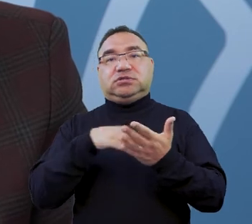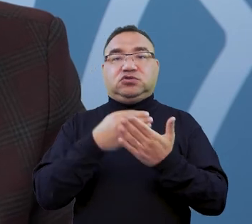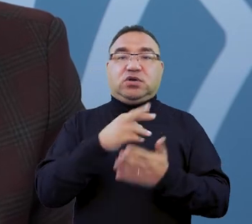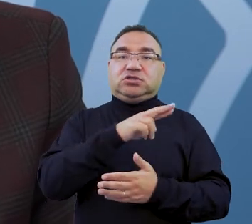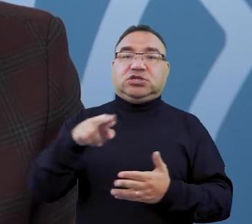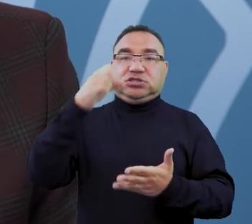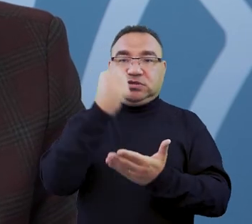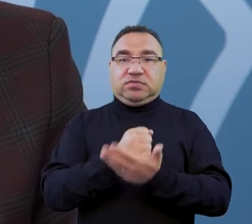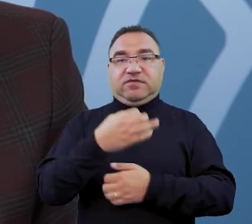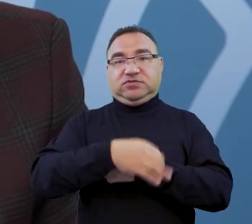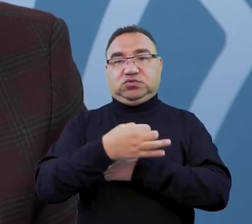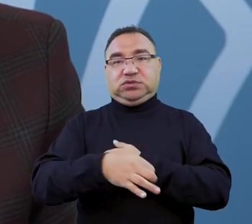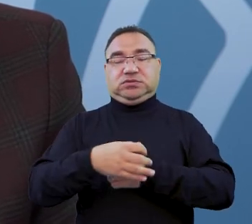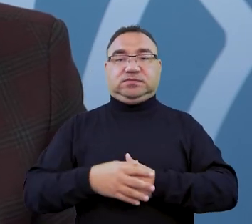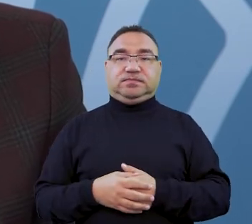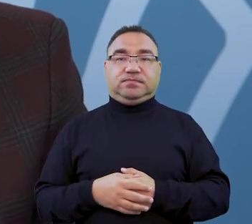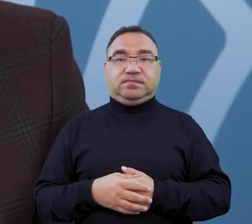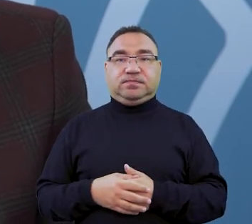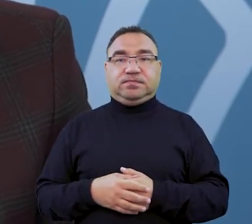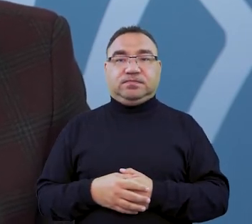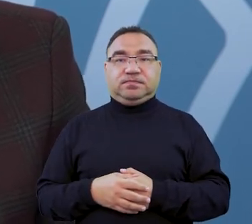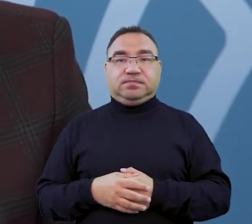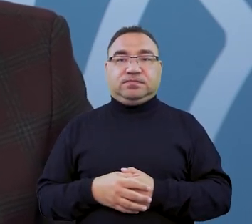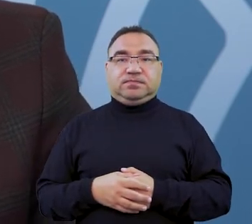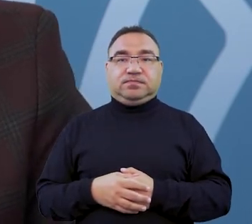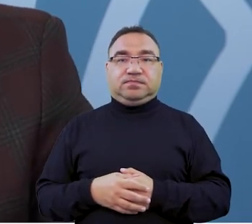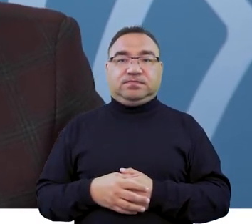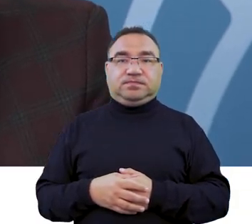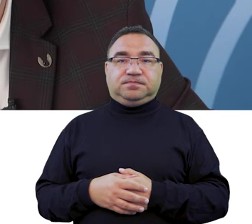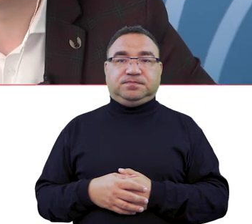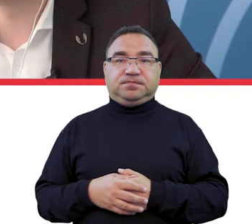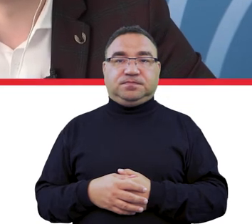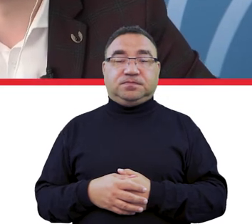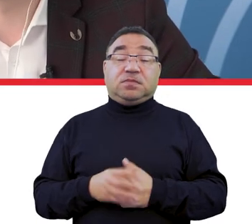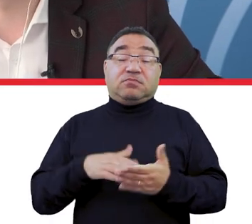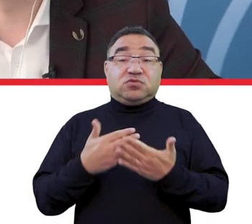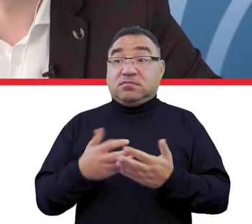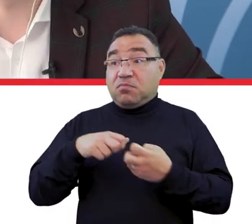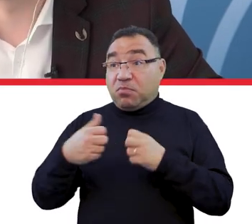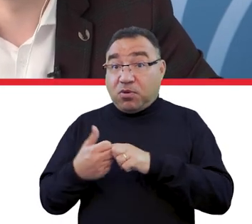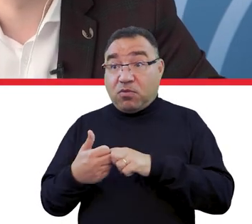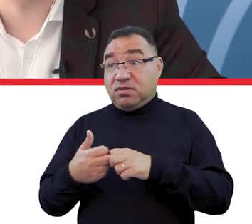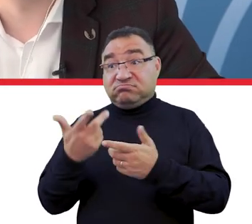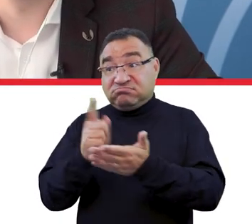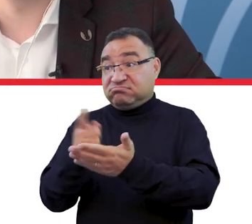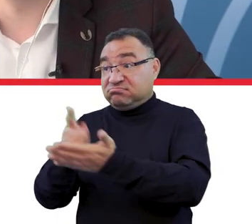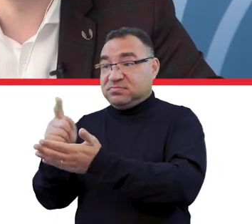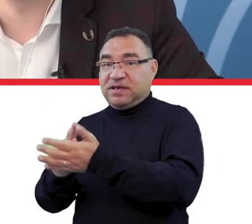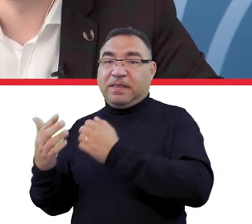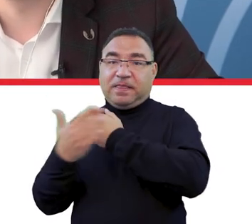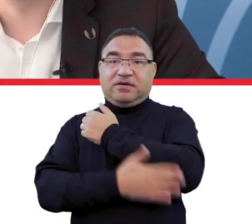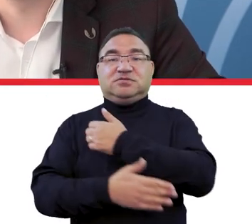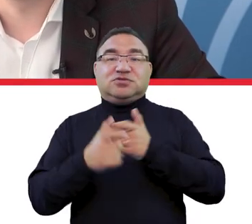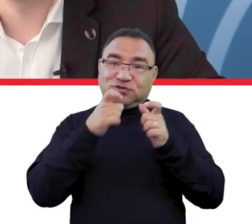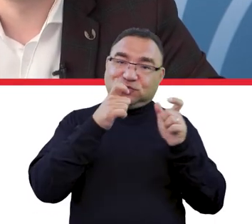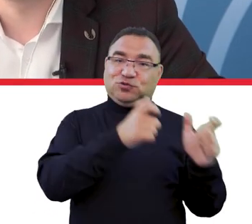Studenta, który działał przy Parlamencie Studentów. A jak mechanizmy by zawiodły, to na końcu oczywiście ja